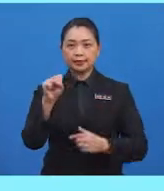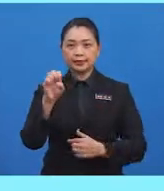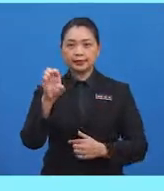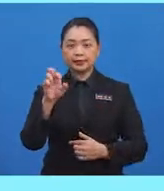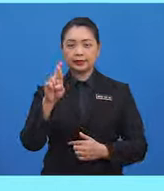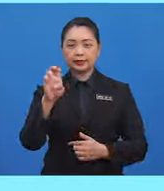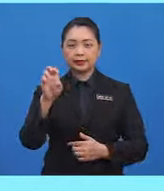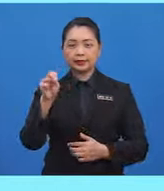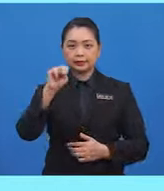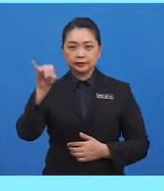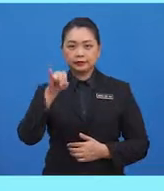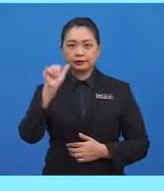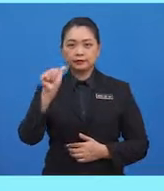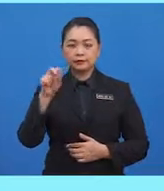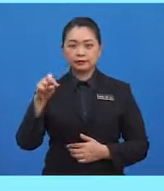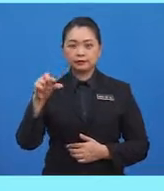dihasilkan.